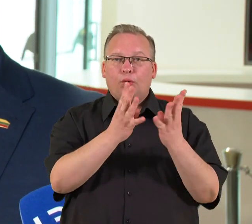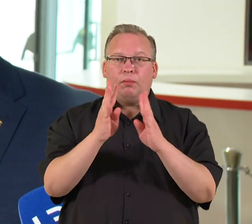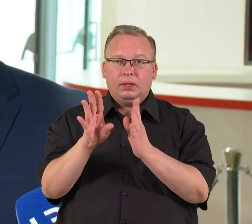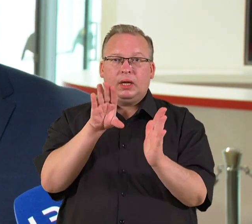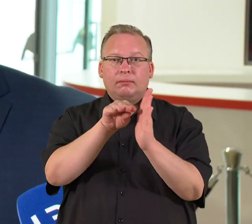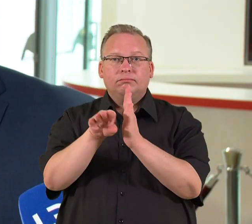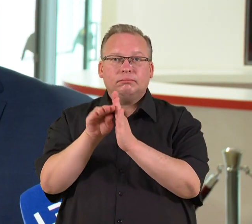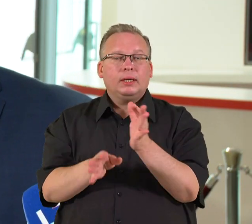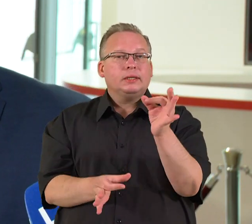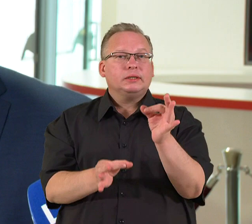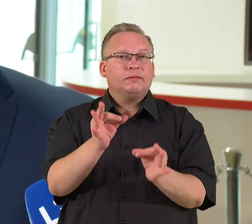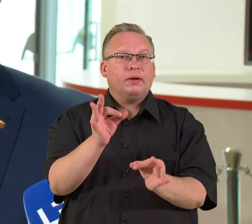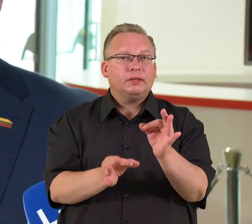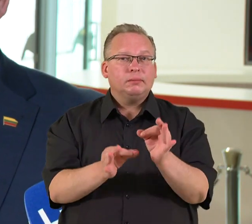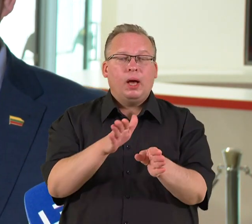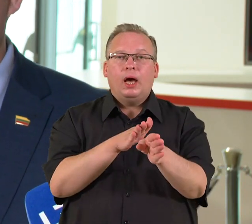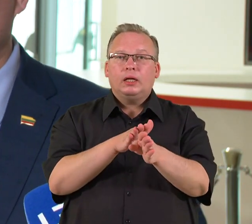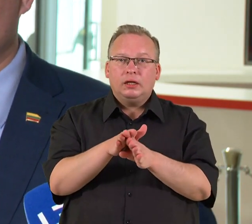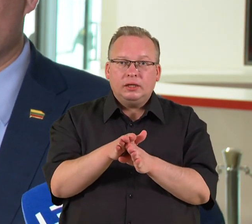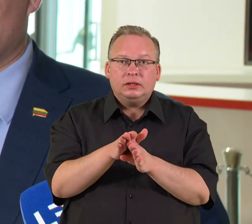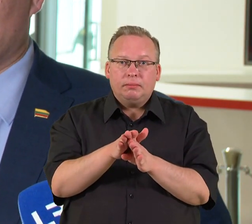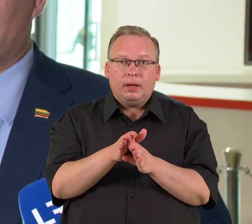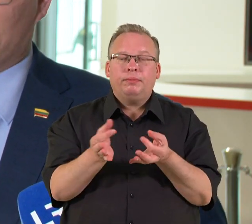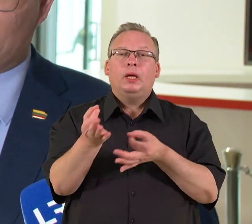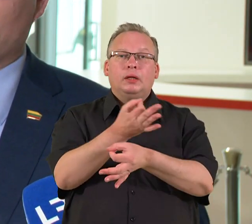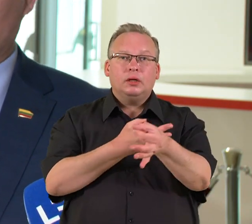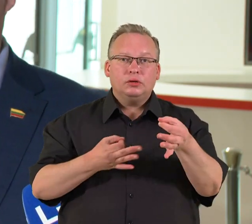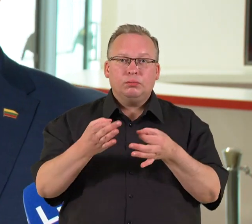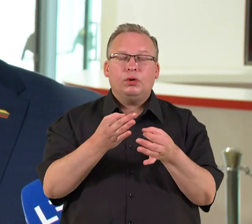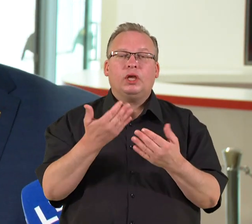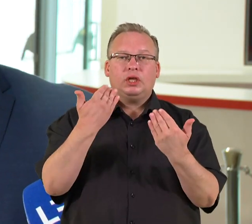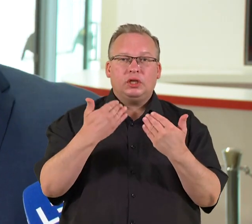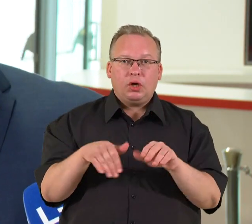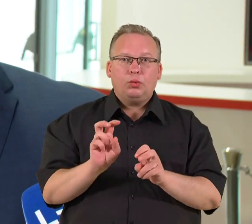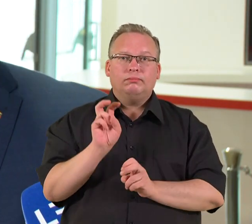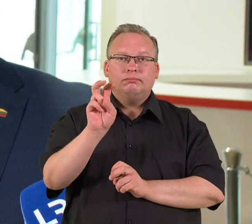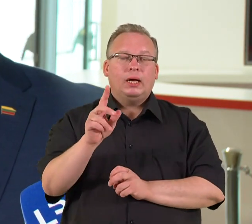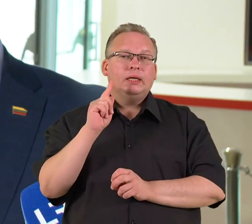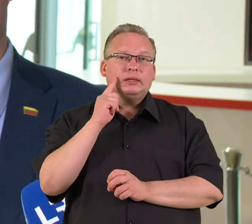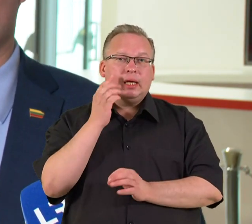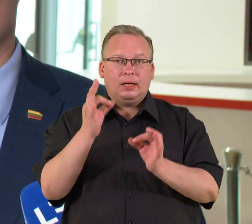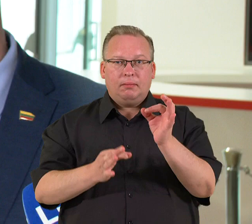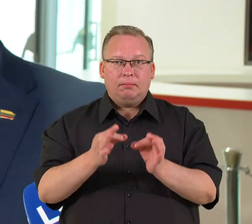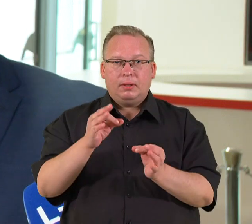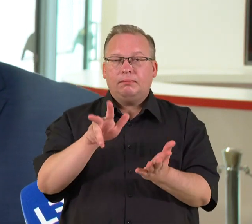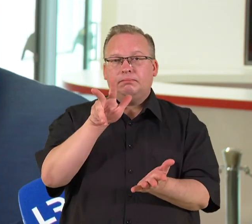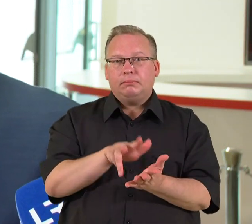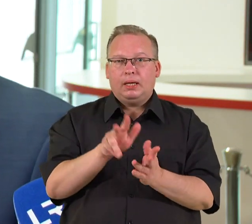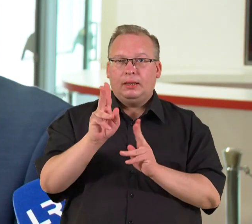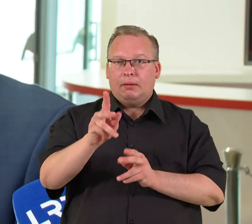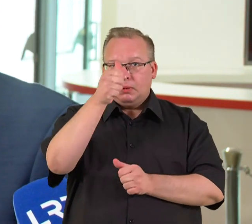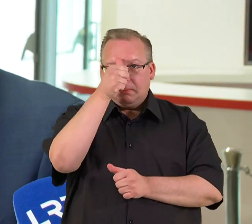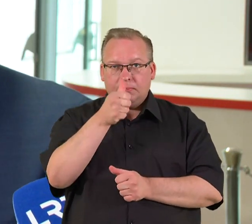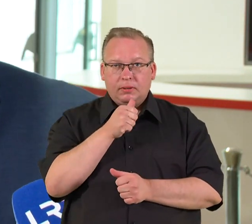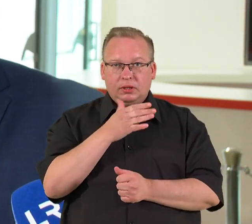ir turbūt atliksim dar ir klausimus. Po svarstymu į namėlą į salę, svarstymą stadiją priimimas, sakyčiau, lakončio